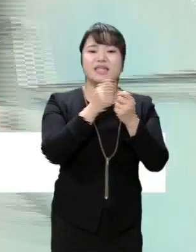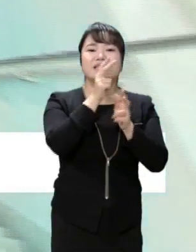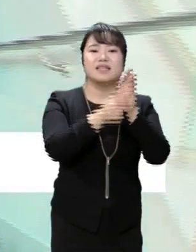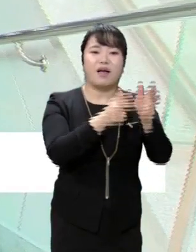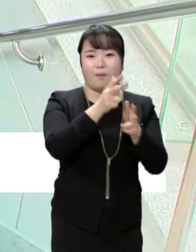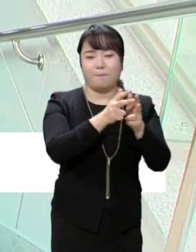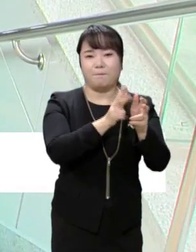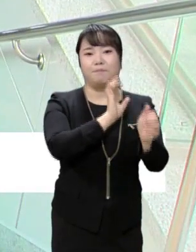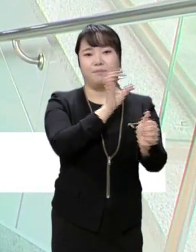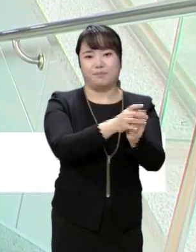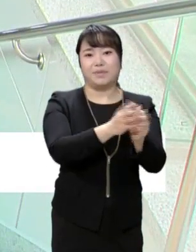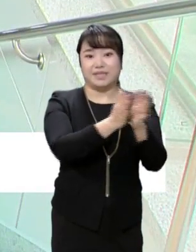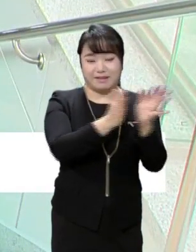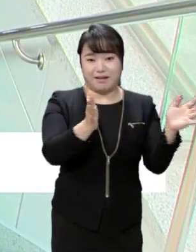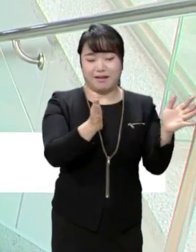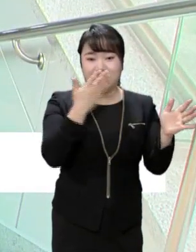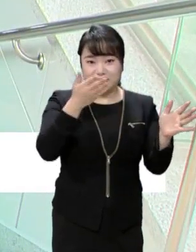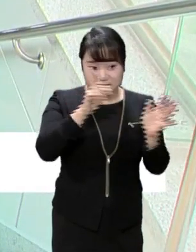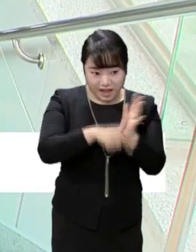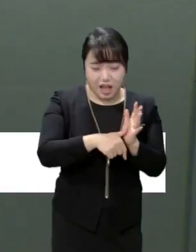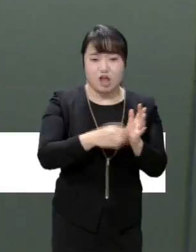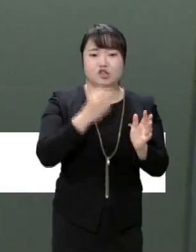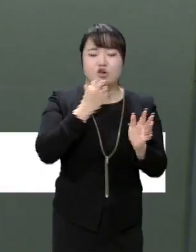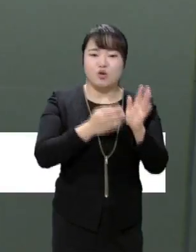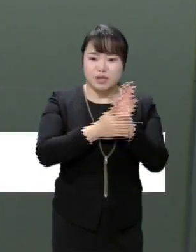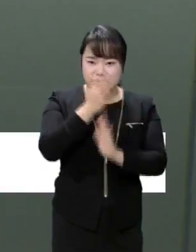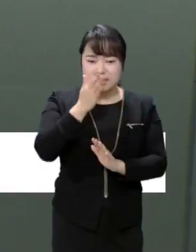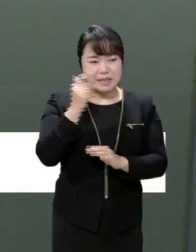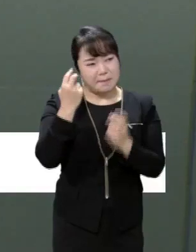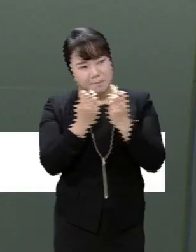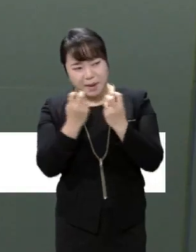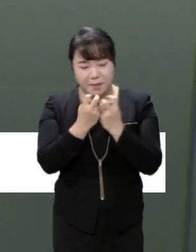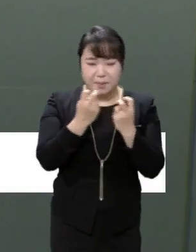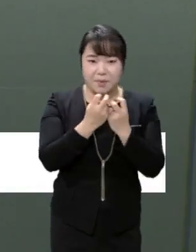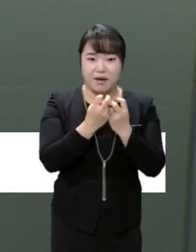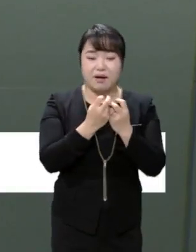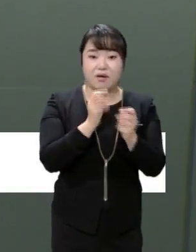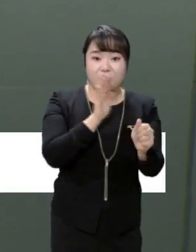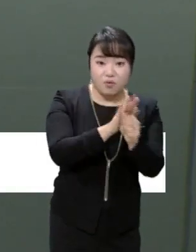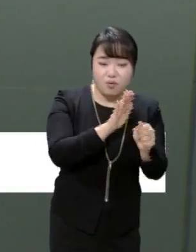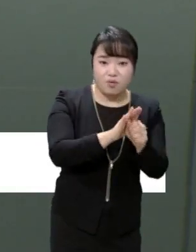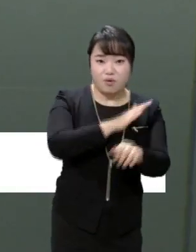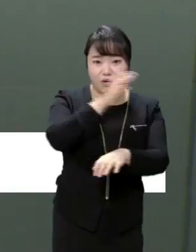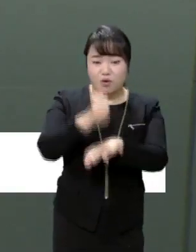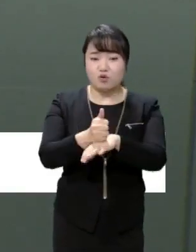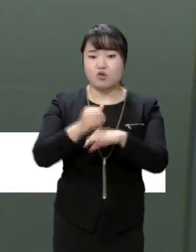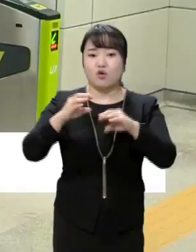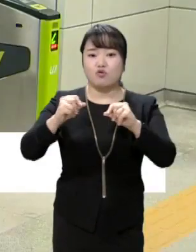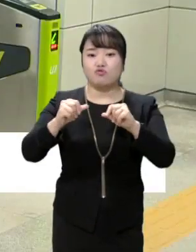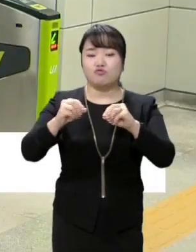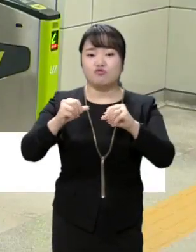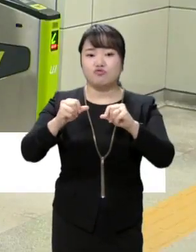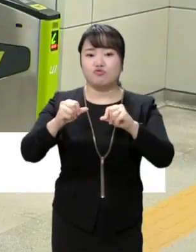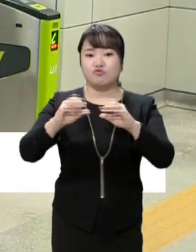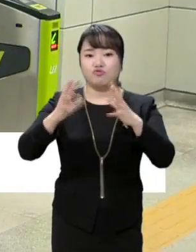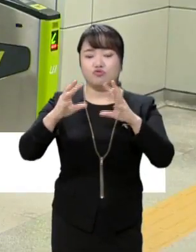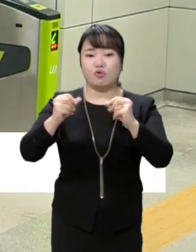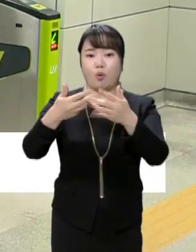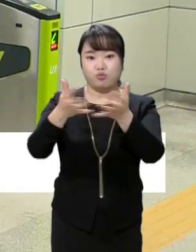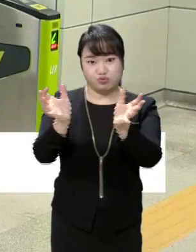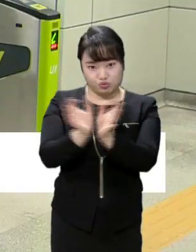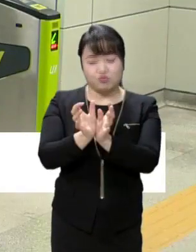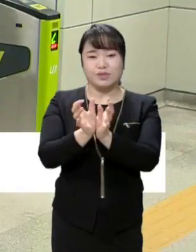했습니다. 그리고 그 당시에 서울시에서 방안을 마련했고 그 이후에 국토부에서 예비타당성